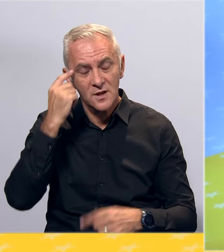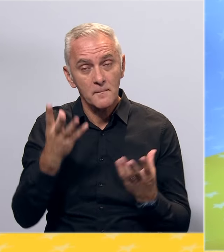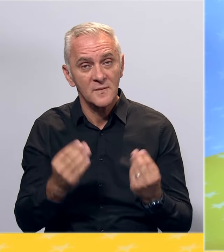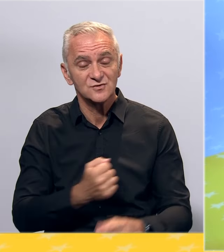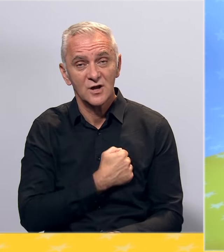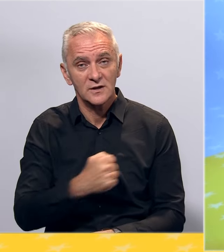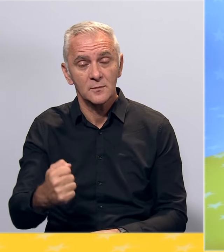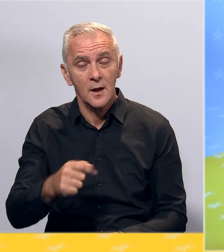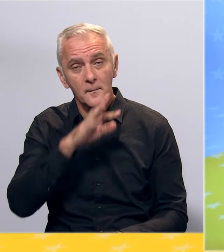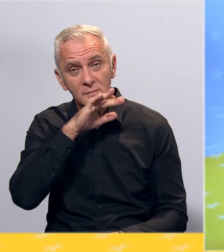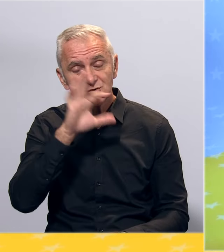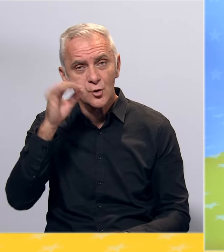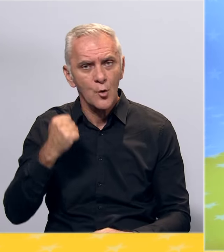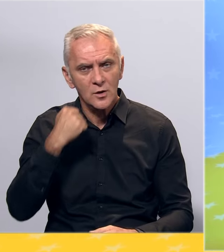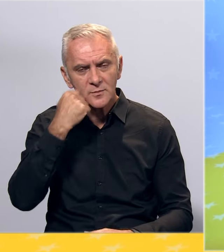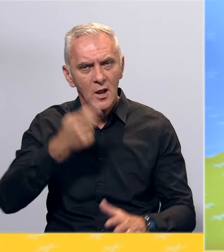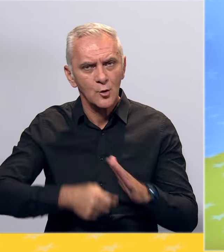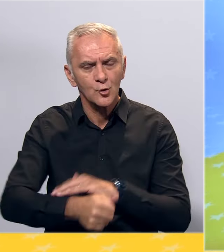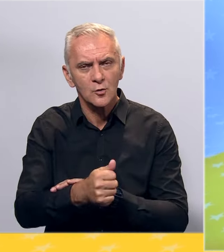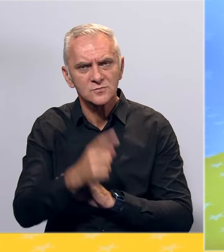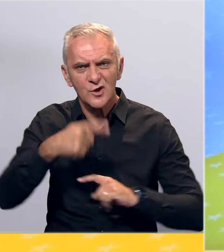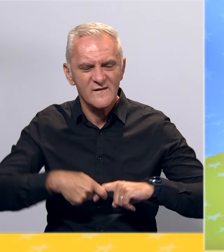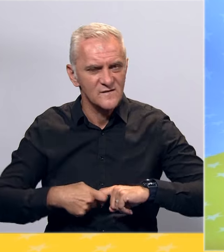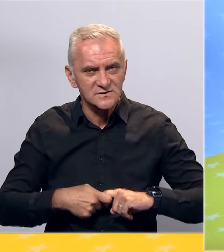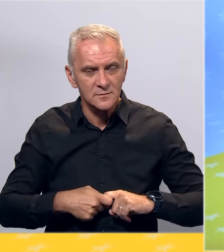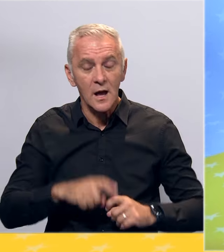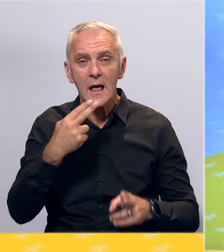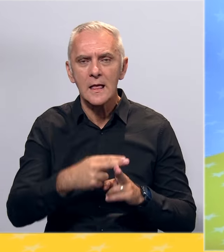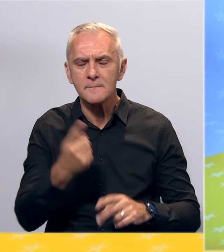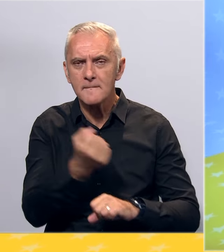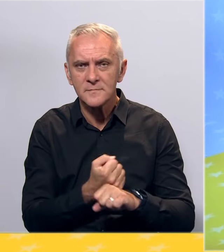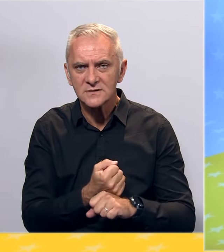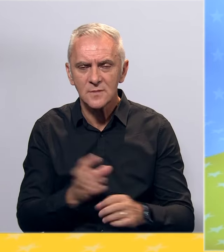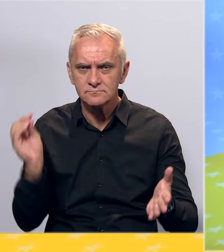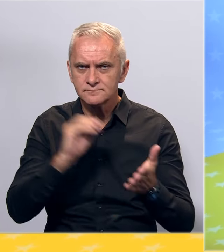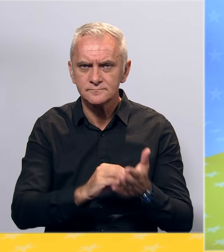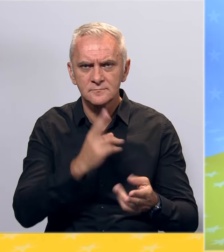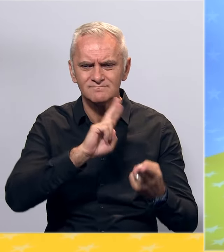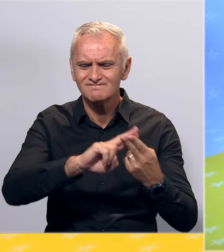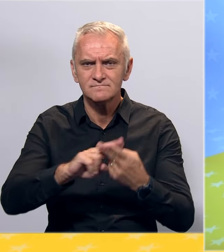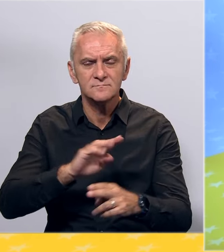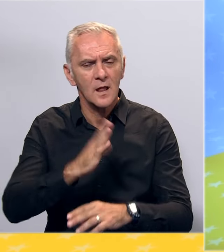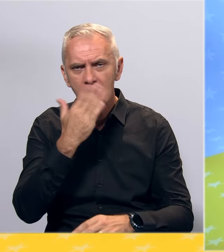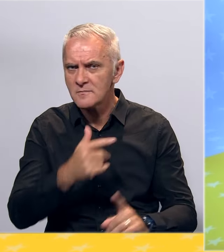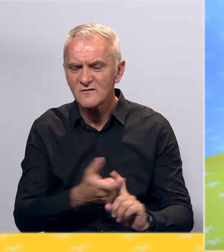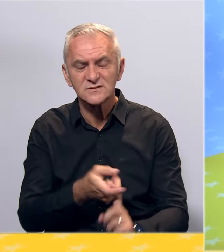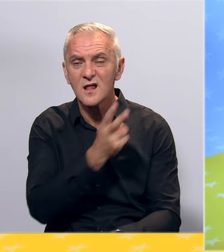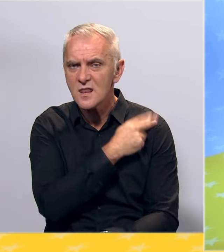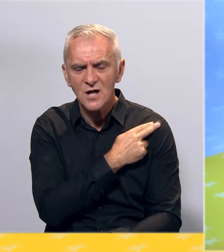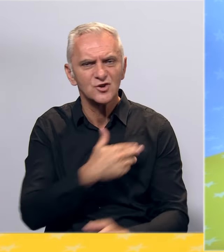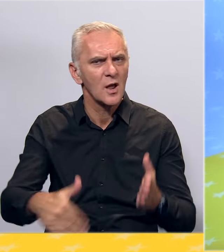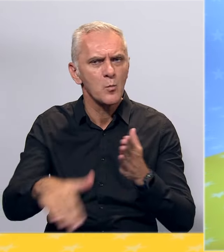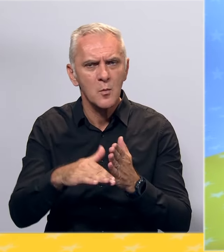hrabrih, da pričaju o kriminalu, korupciji i nepotizmu, da imenom i prezimenom stavio etikijetu svima, bez obzira da li je reč o načelniku,